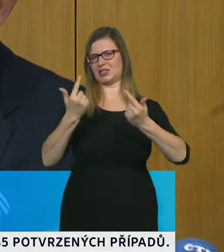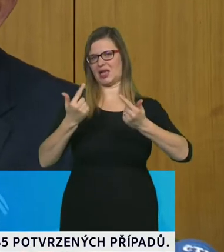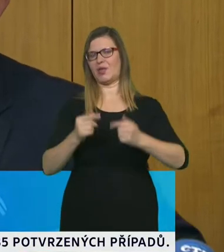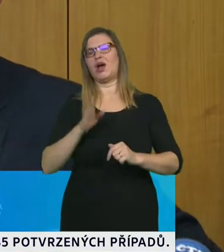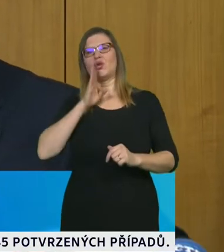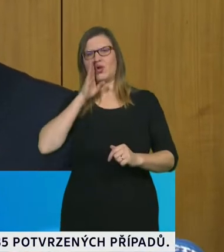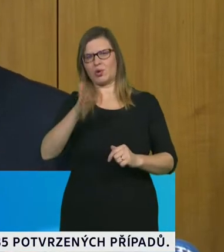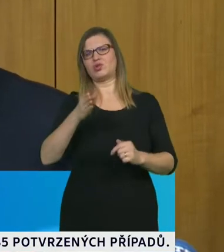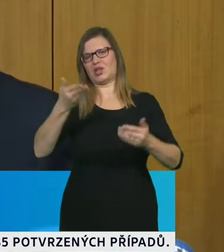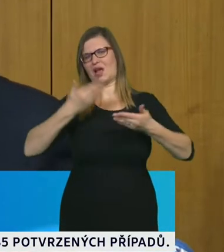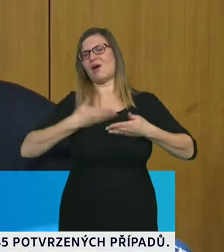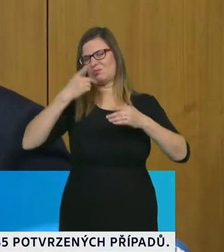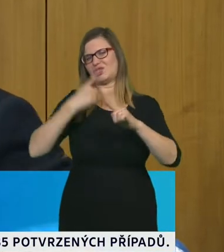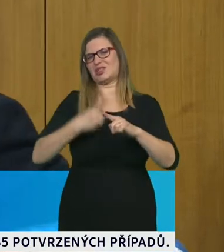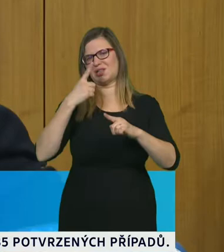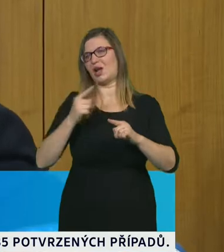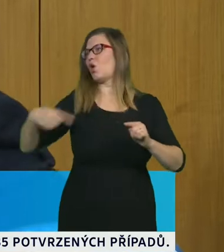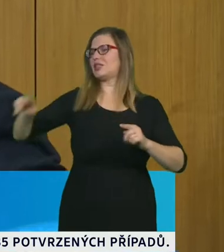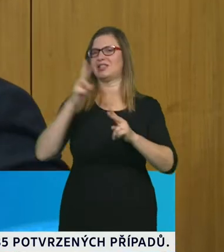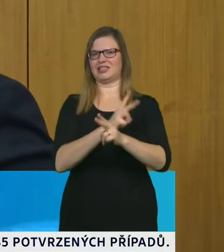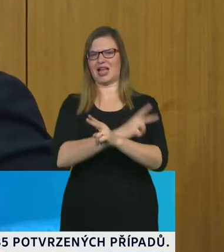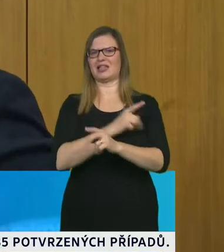poměrně zásadní a závažnou informací.